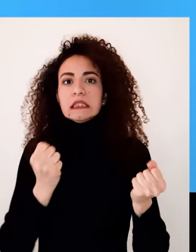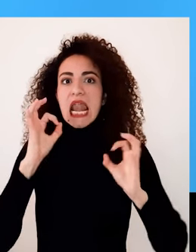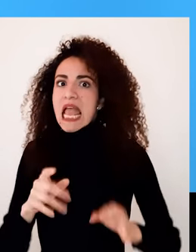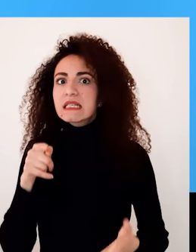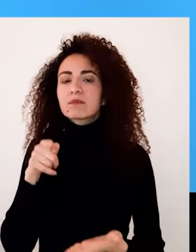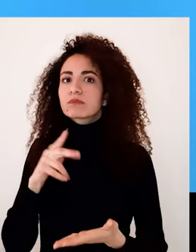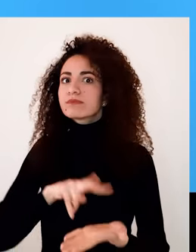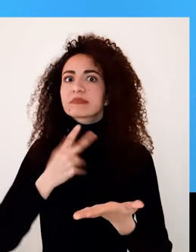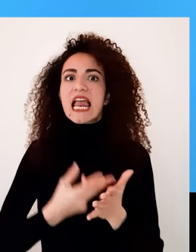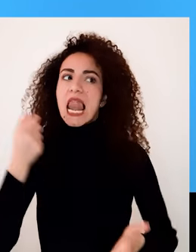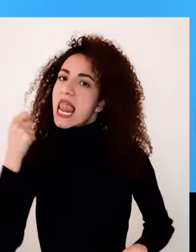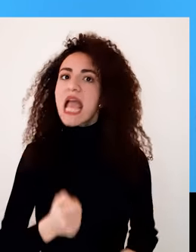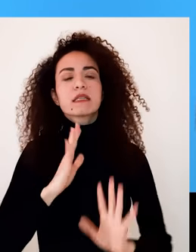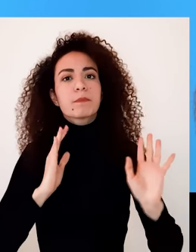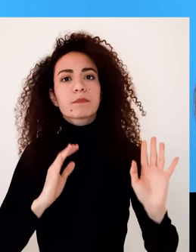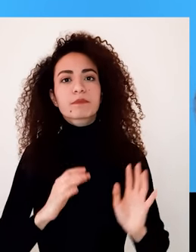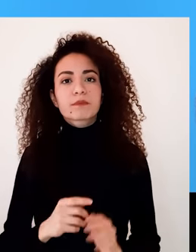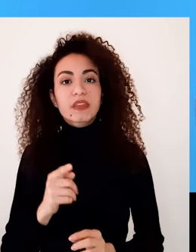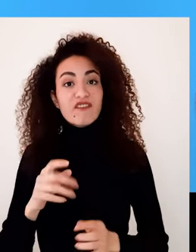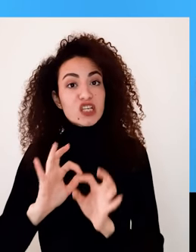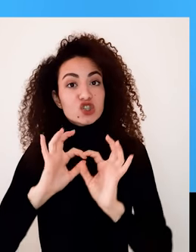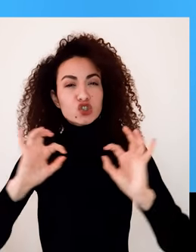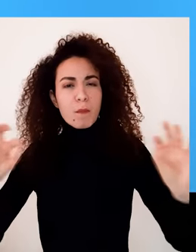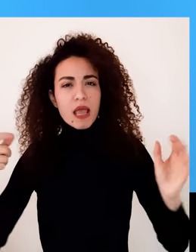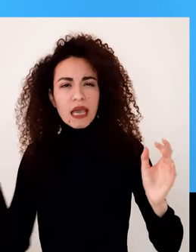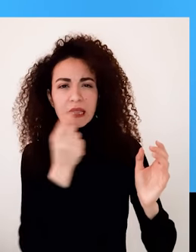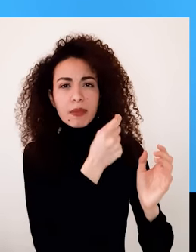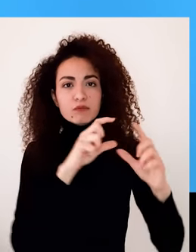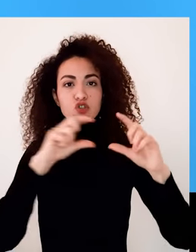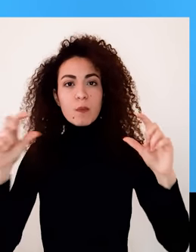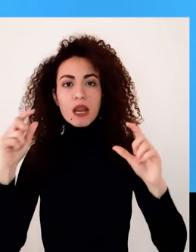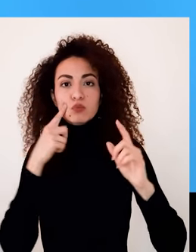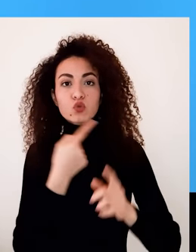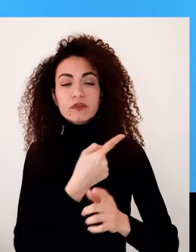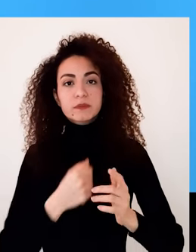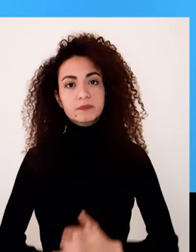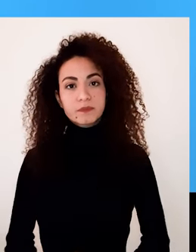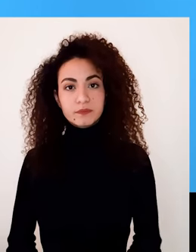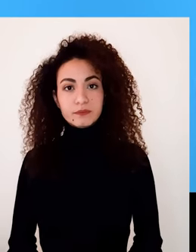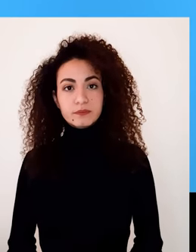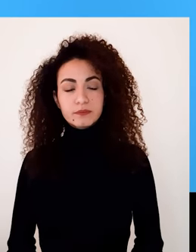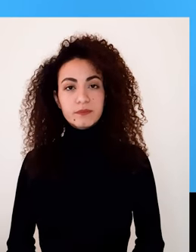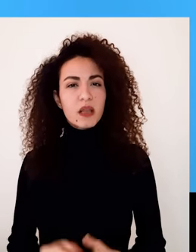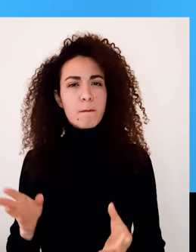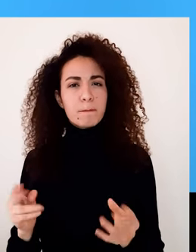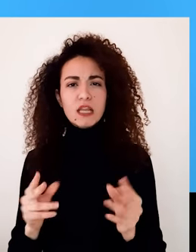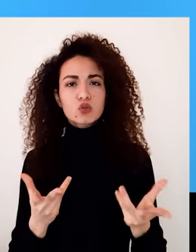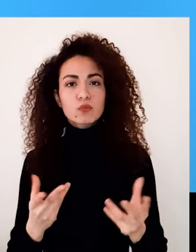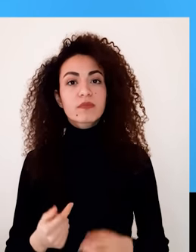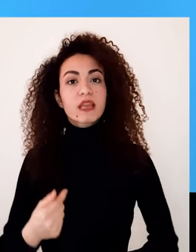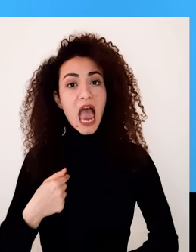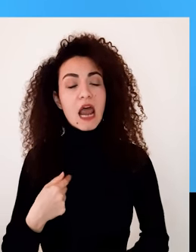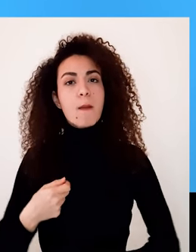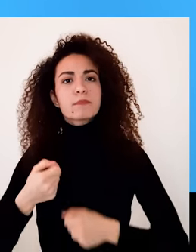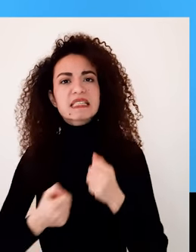أملأة بتجزبك أو بتصير غضبك وبتتمنى تحت ستغيير فيها حتى تقدر توصل لجملة بتعابر فيها عن هدف ذات